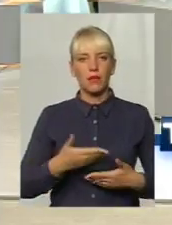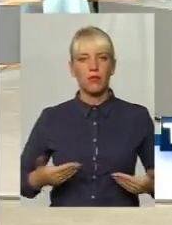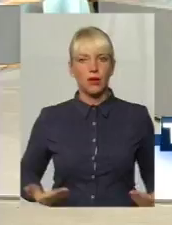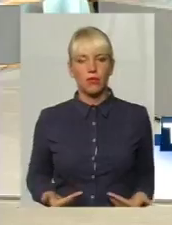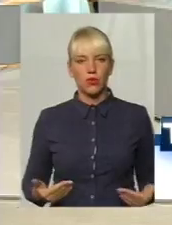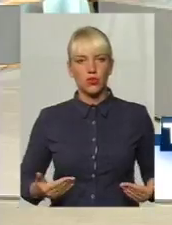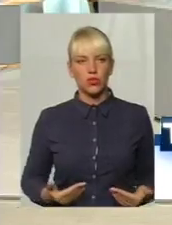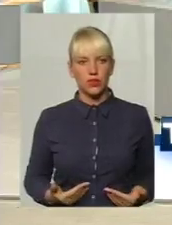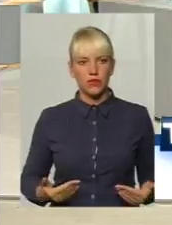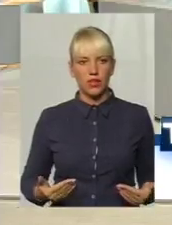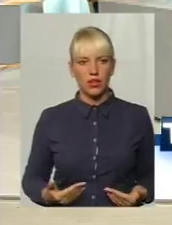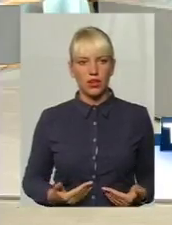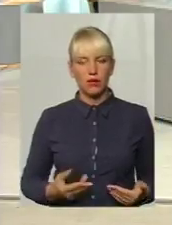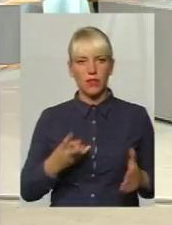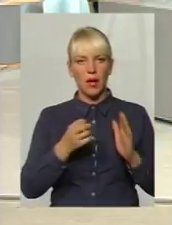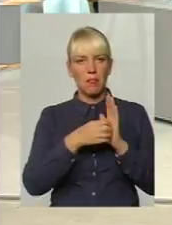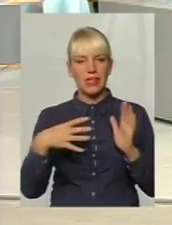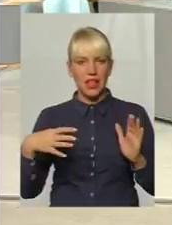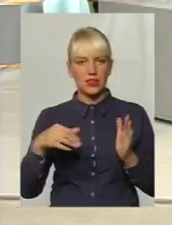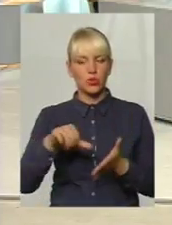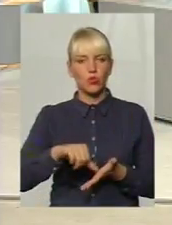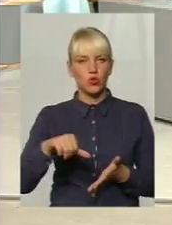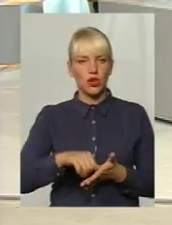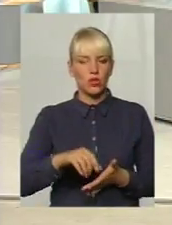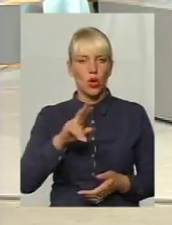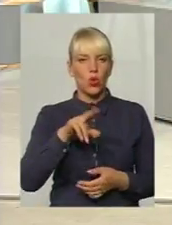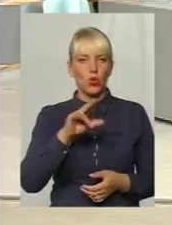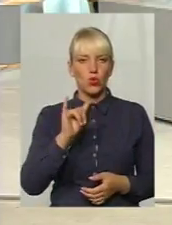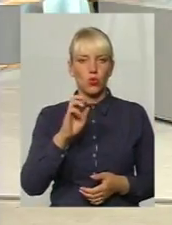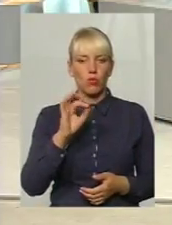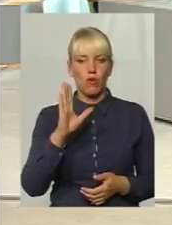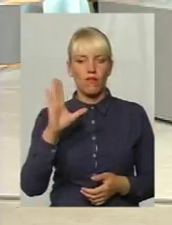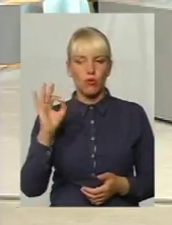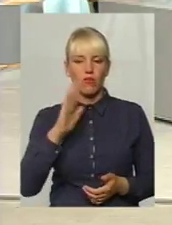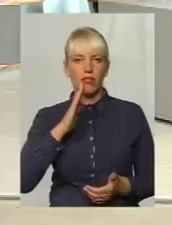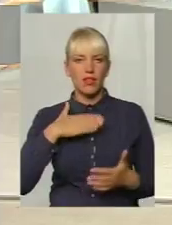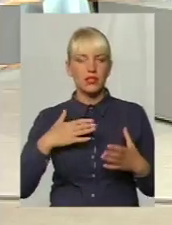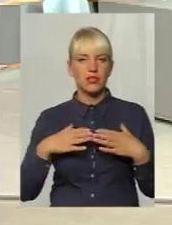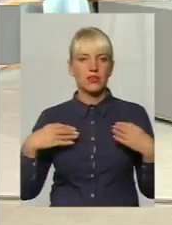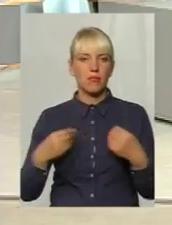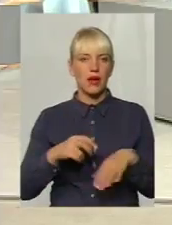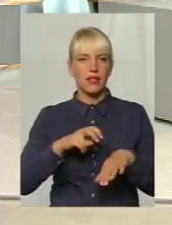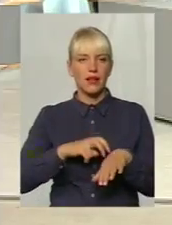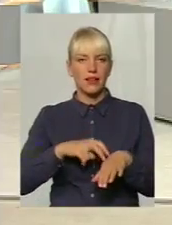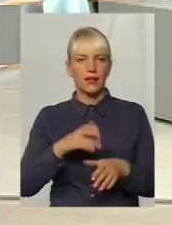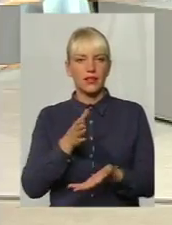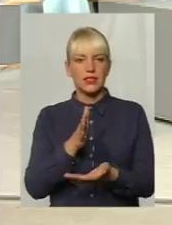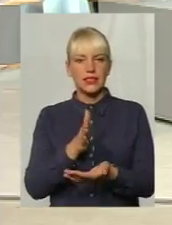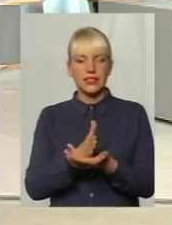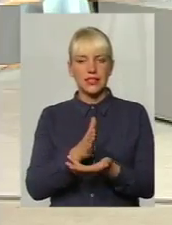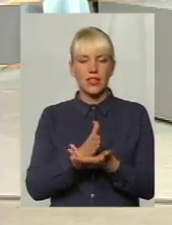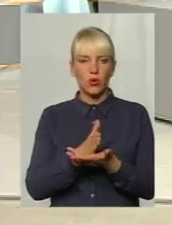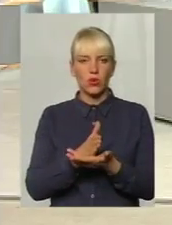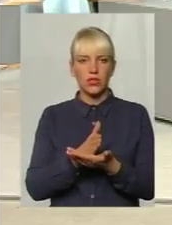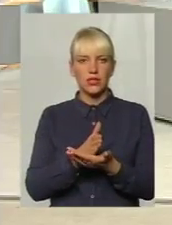15-му участь, учаску на ньо в Дубово. Ось наш сімейний лікар знаходиться, чи Павло Володі,